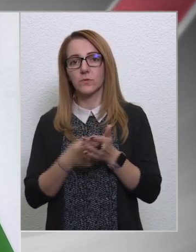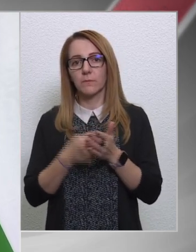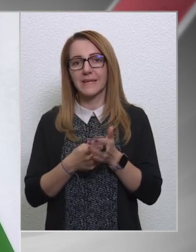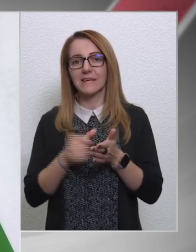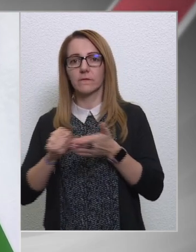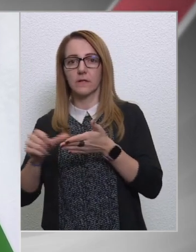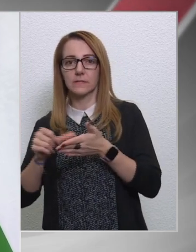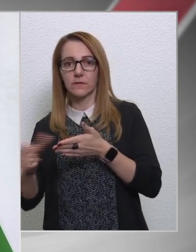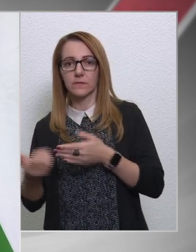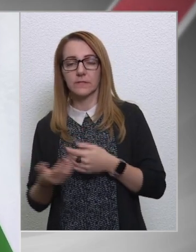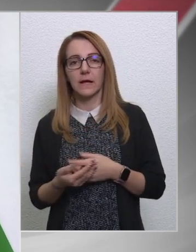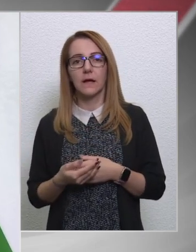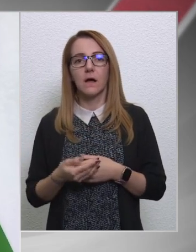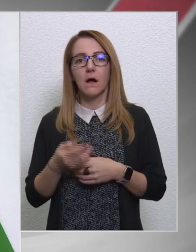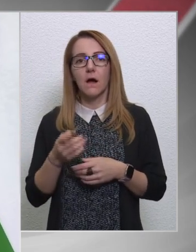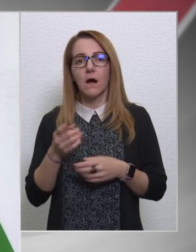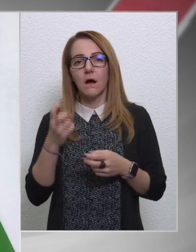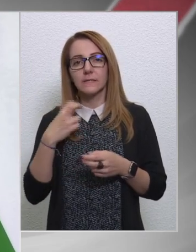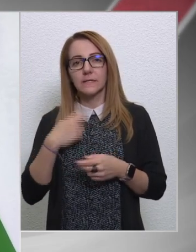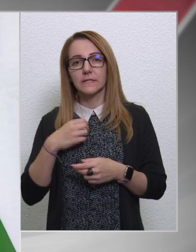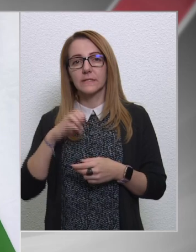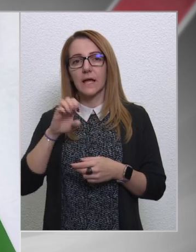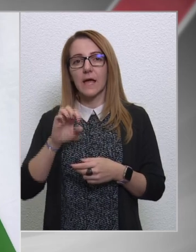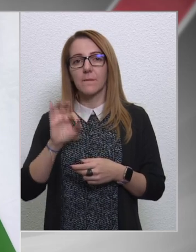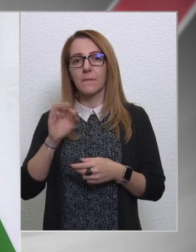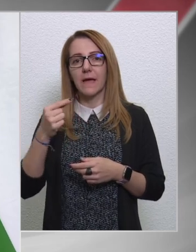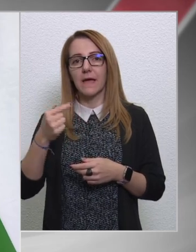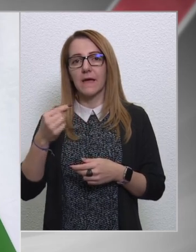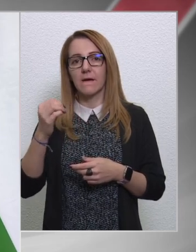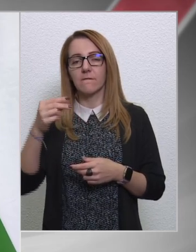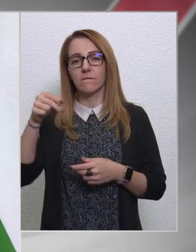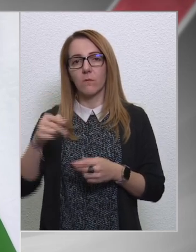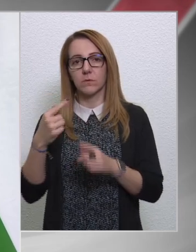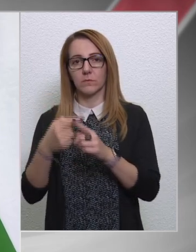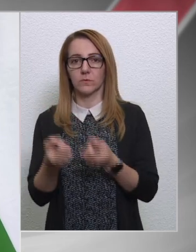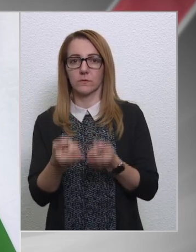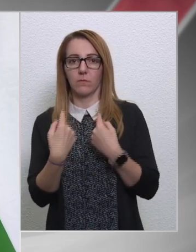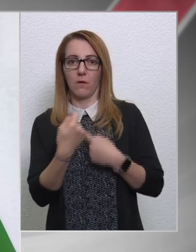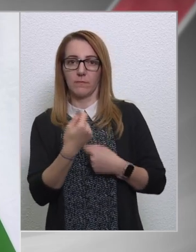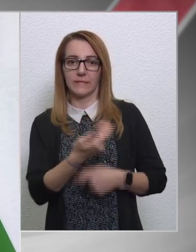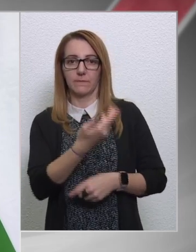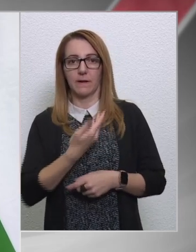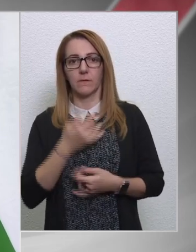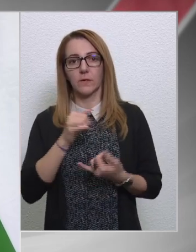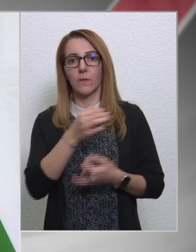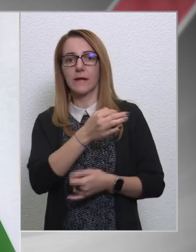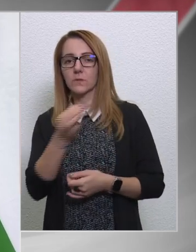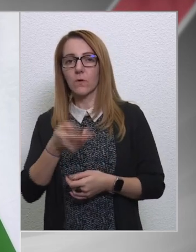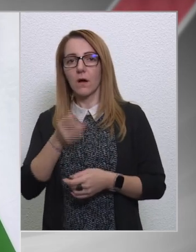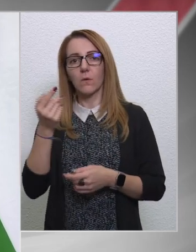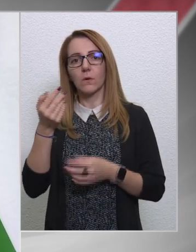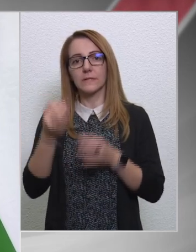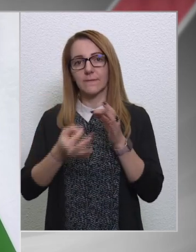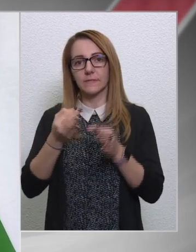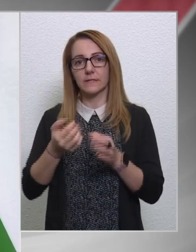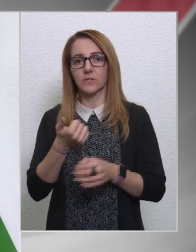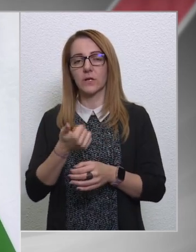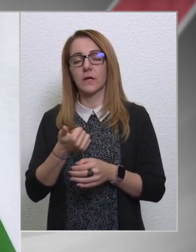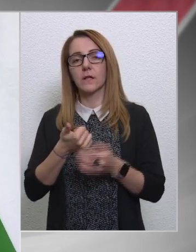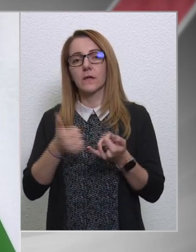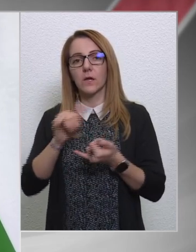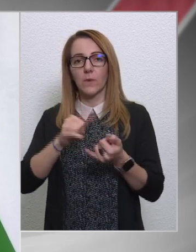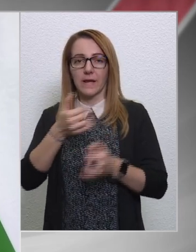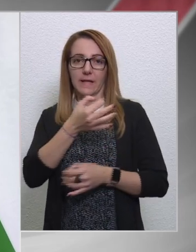finanszíroznánk, ez azt mondom az EFOP, hogyha az EFOP pluszból is a pénzekhez hozzájuthatunk januártól, akkor természetesen január elsőjével a